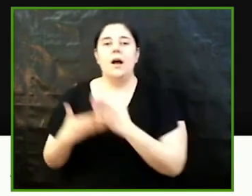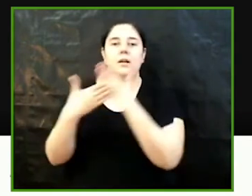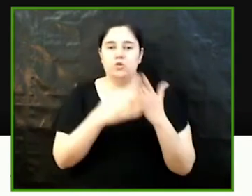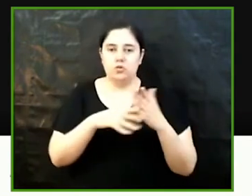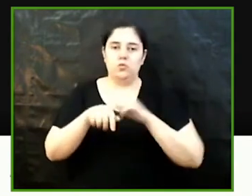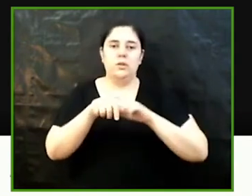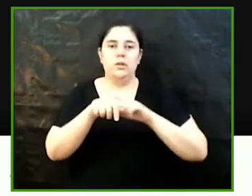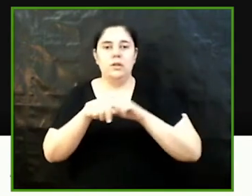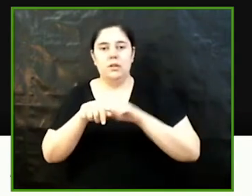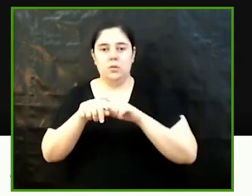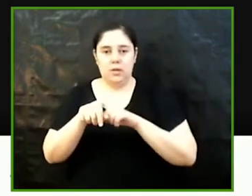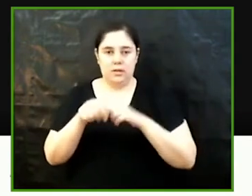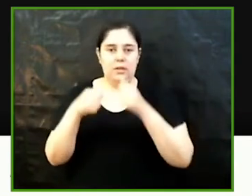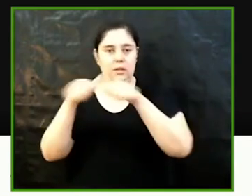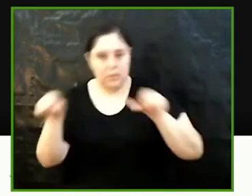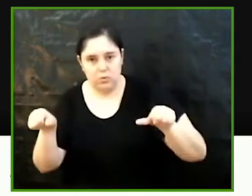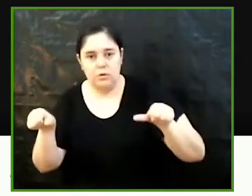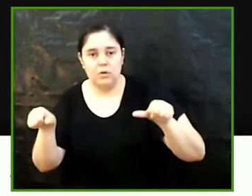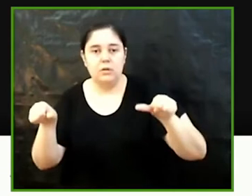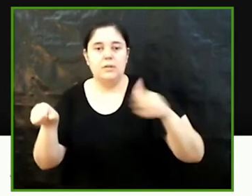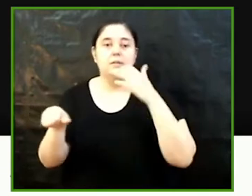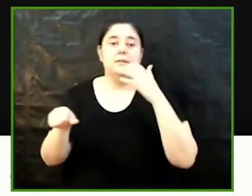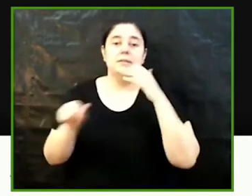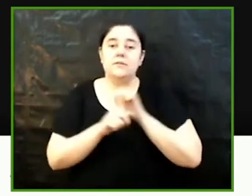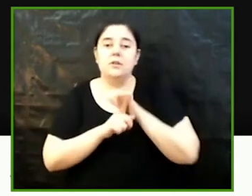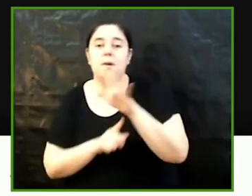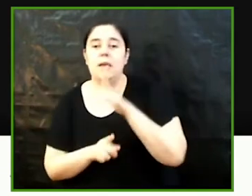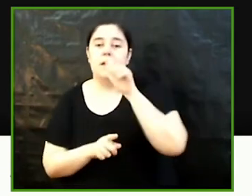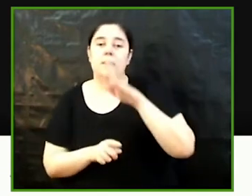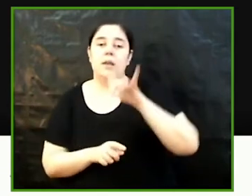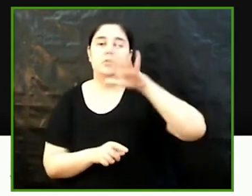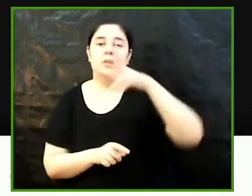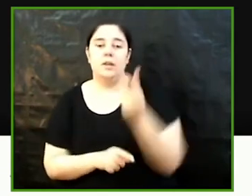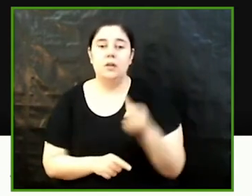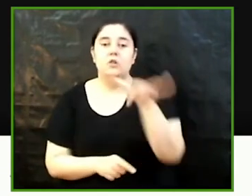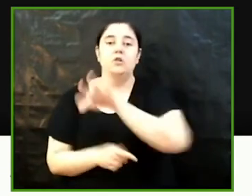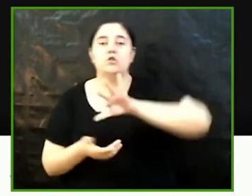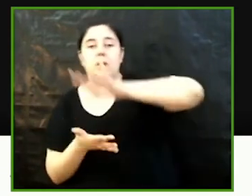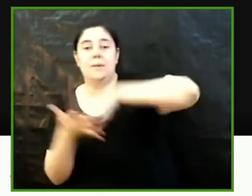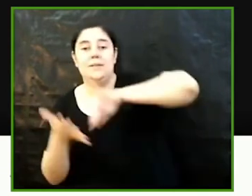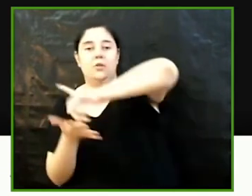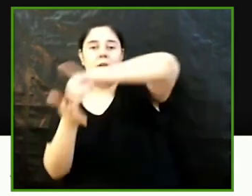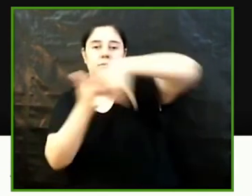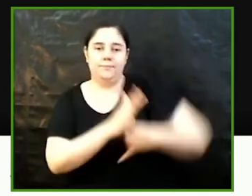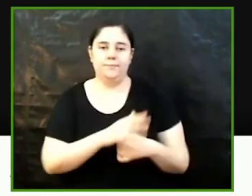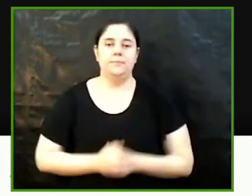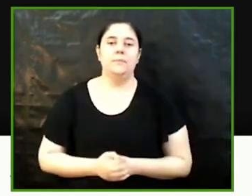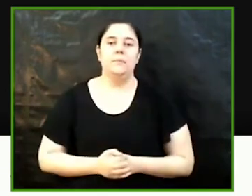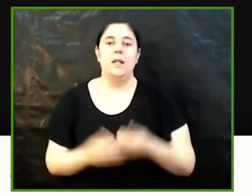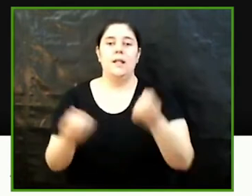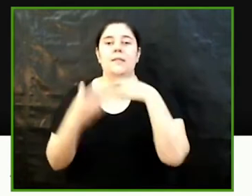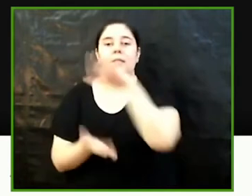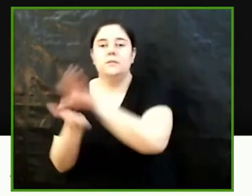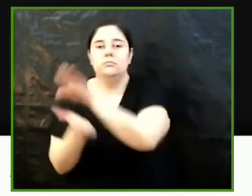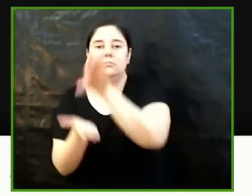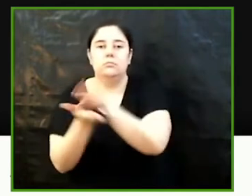fenomenologia hermenèutica de Heidegger i inicialment es realitzaria únicament a l'àrea metropolitana de Barcelona les dades es recollirien a partir